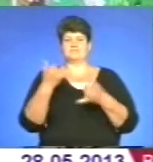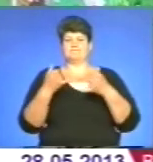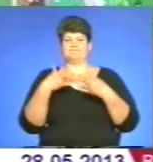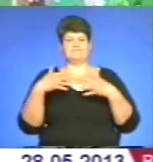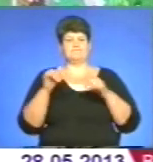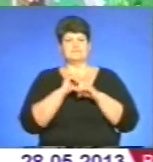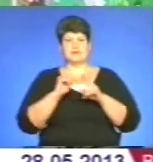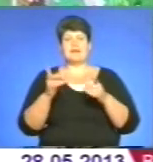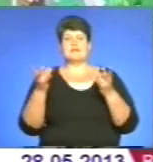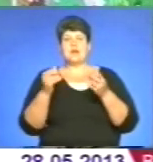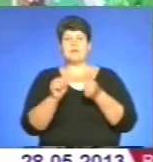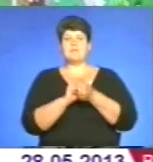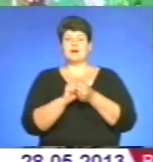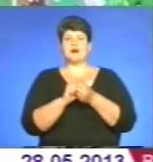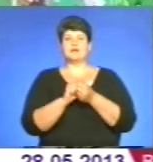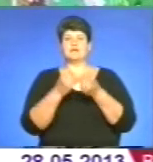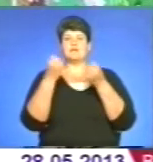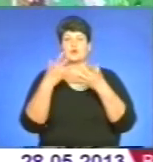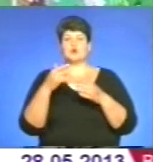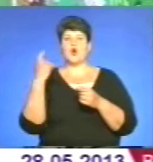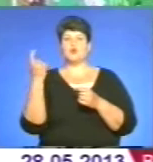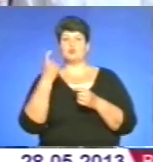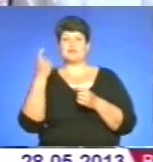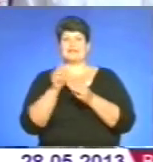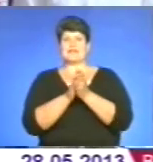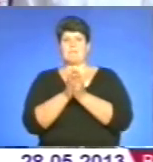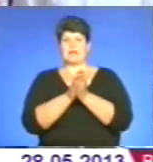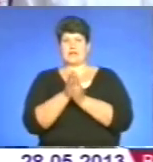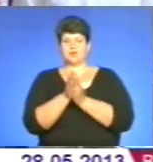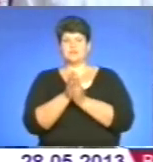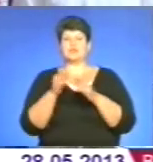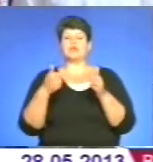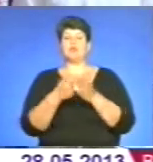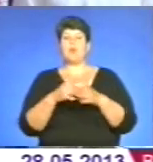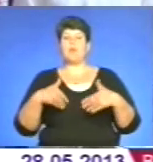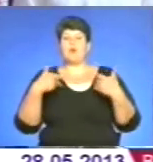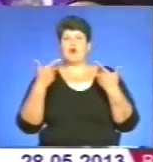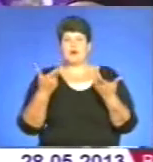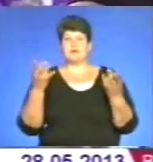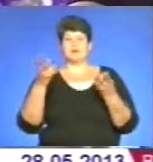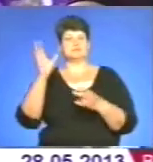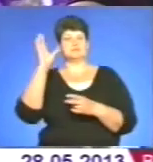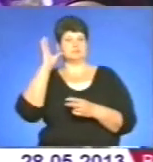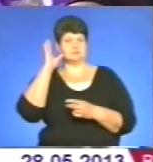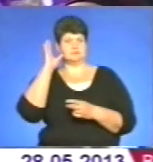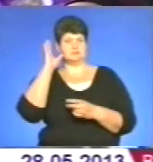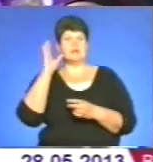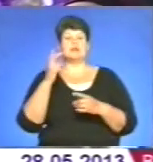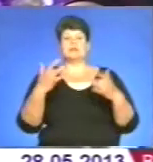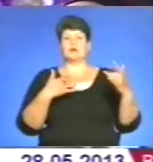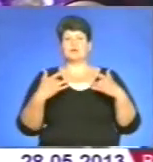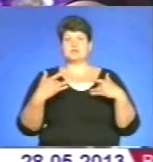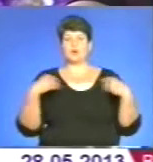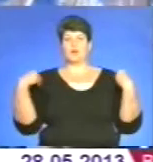прати їх господарське мило. До порад Люби Іванівни таки варто прислухатися. На концерт